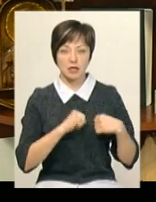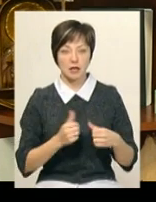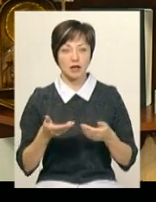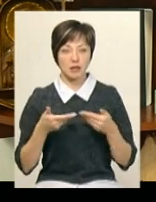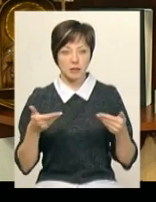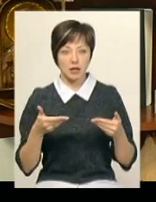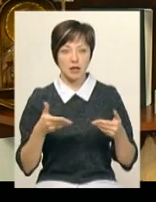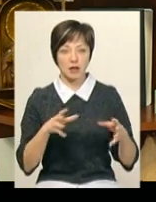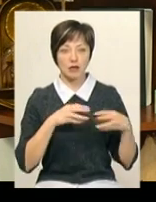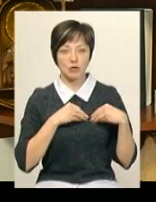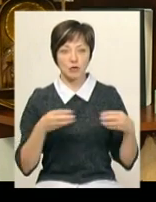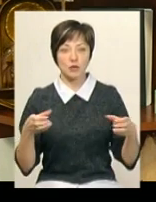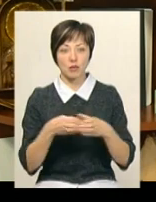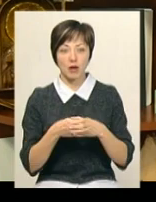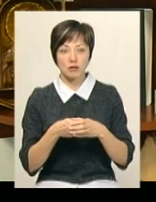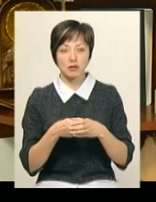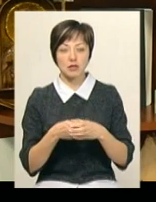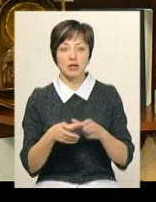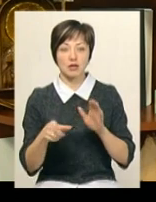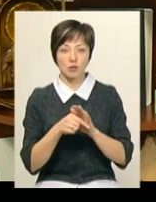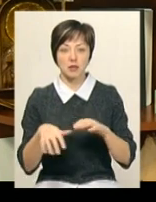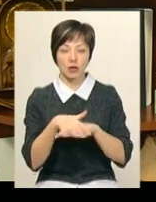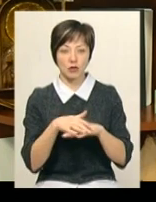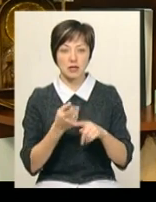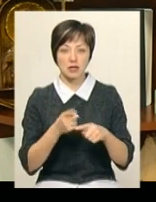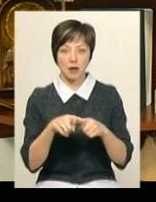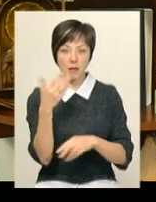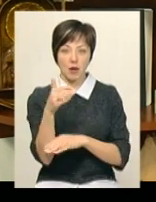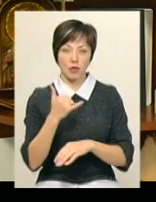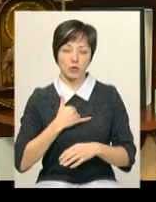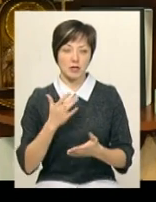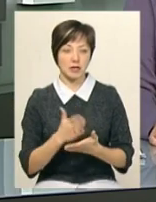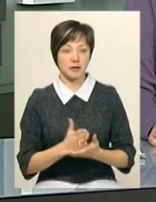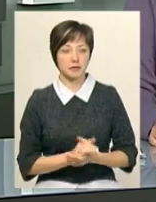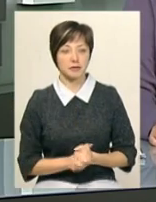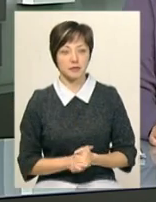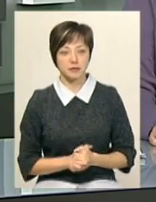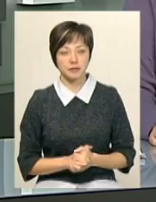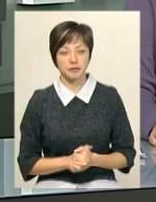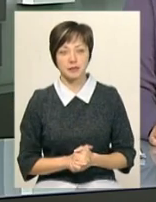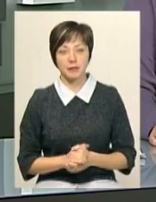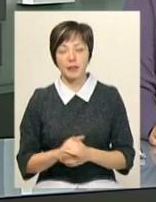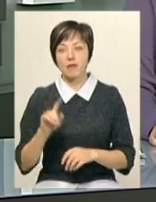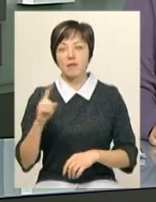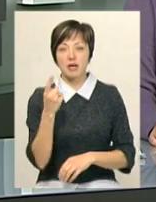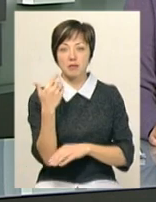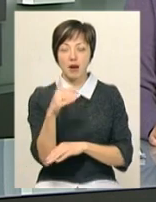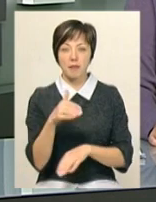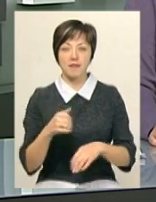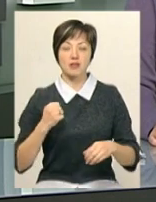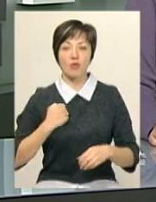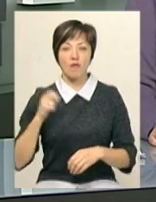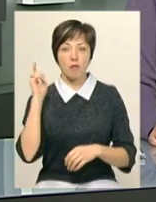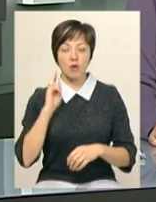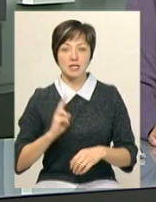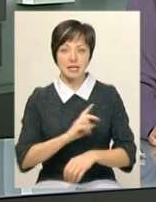разом з громадою, разом з народом, тому цей прапор в нас є. Вперше прапори військово-морських сил